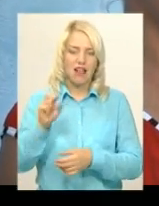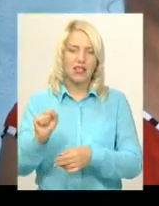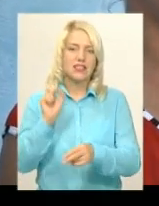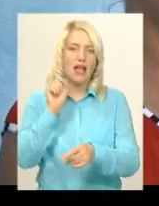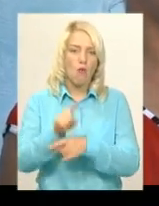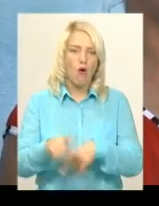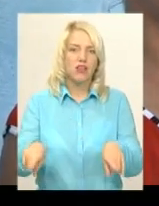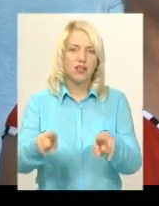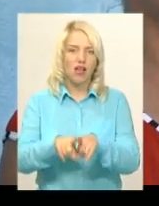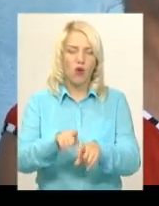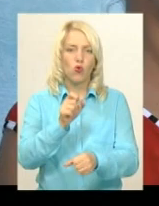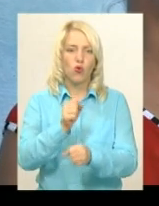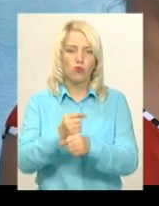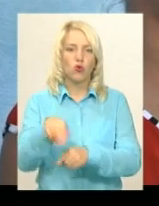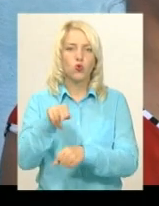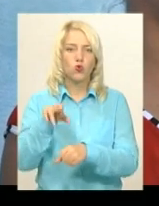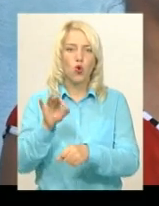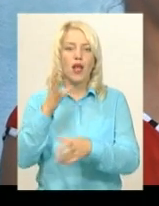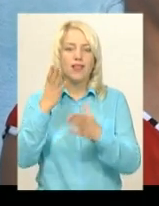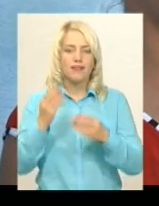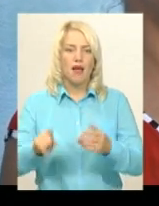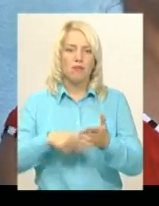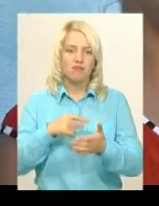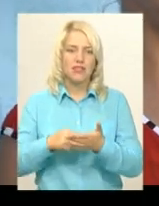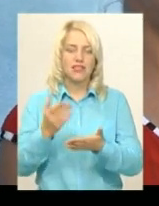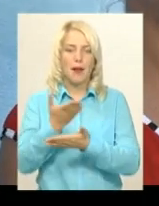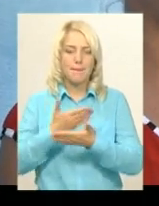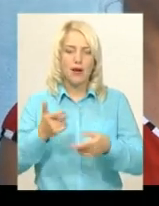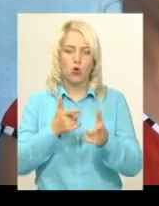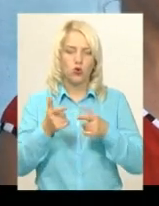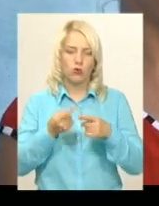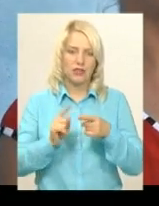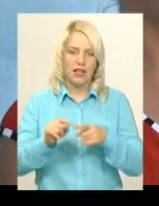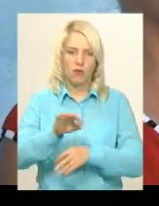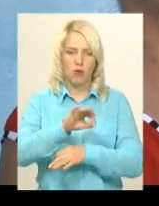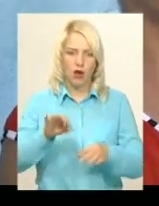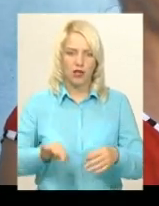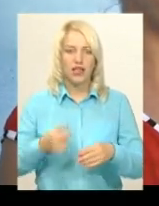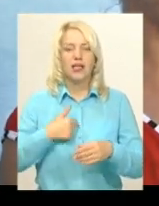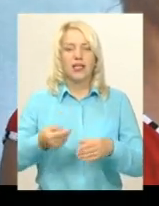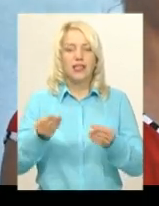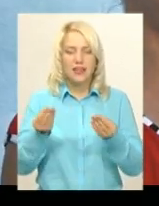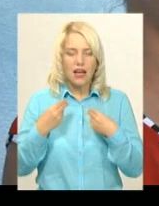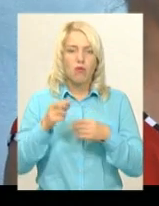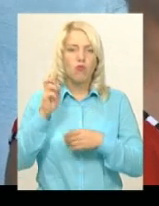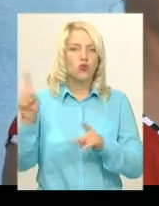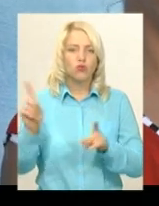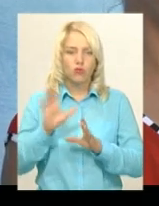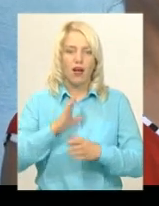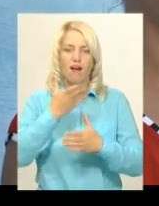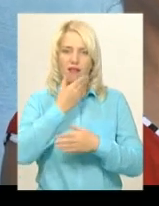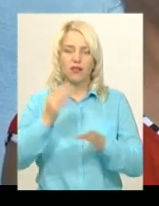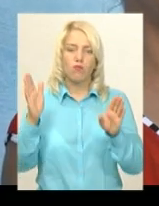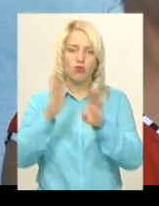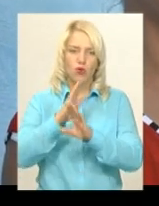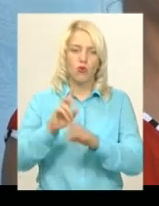роботу, до Дня міста ми готуємо цей проєкт, надіємося, встигнемо, дай Бог, щоб була погода і сили, і